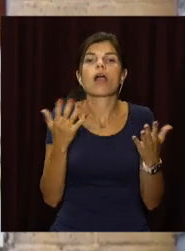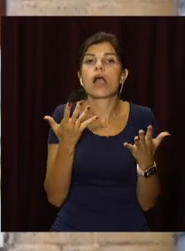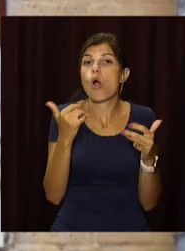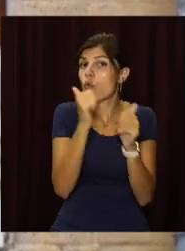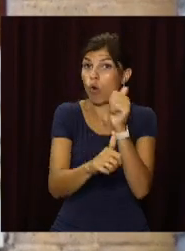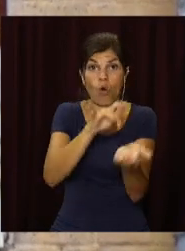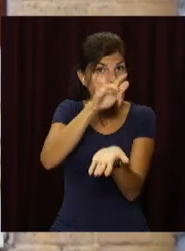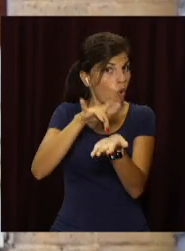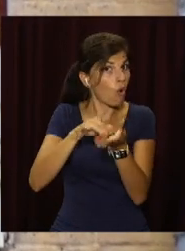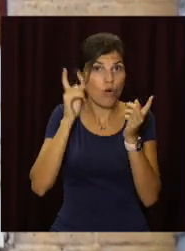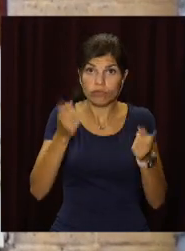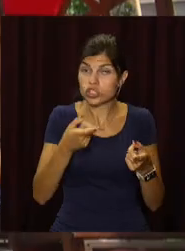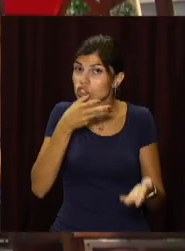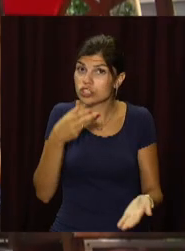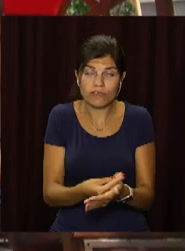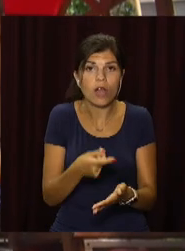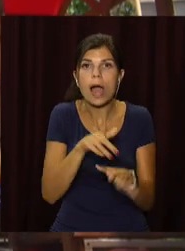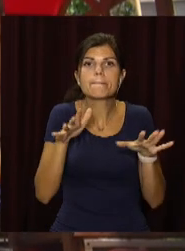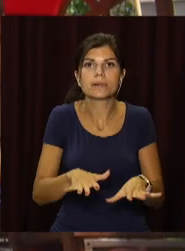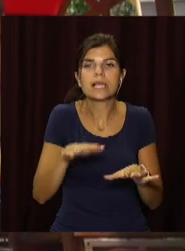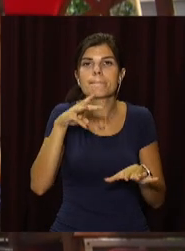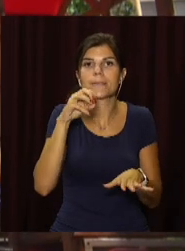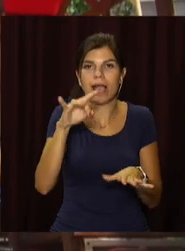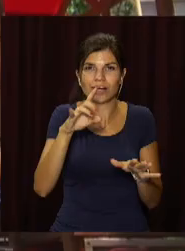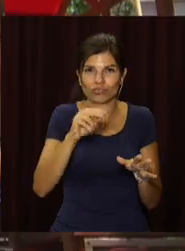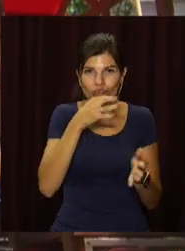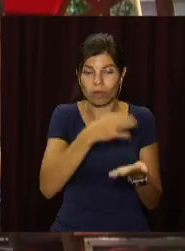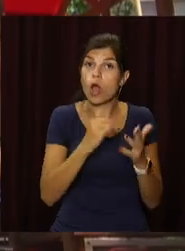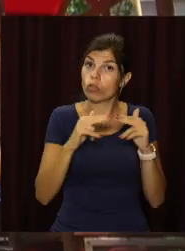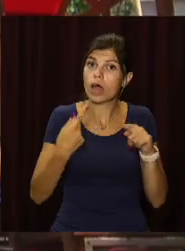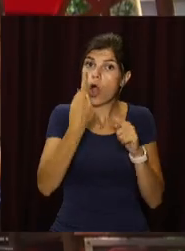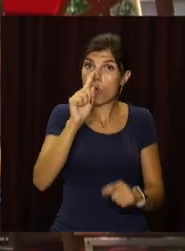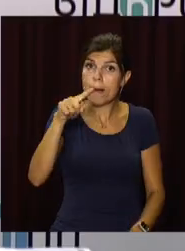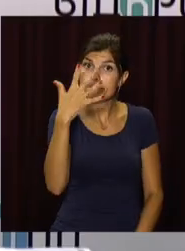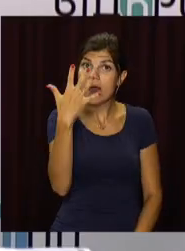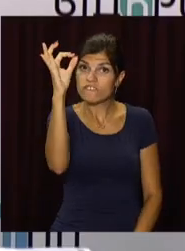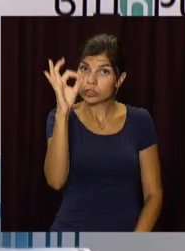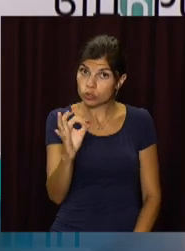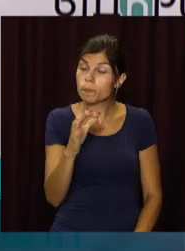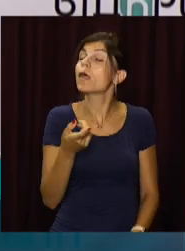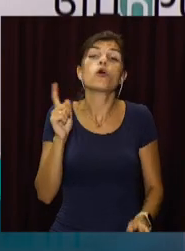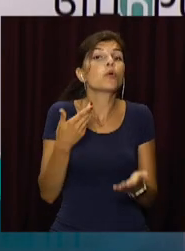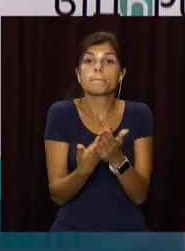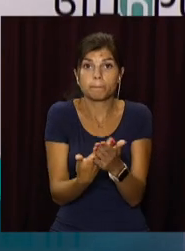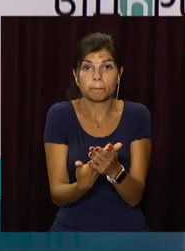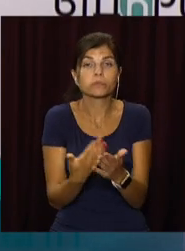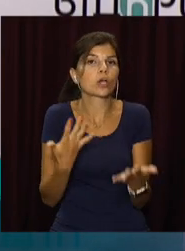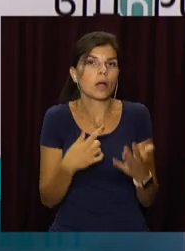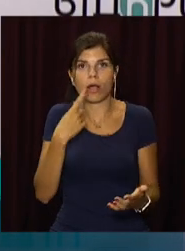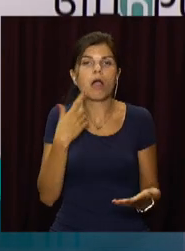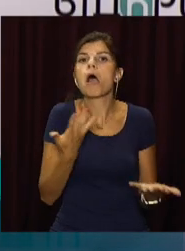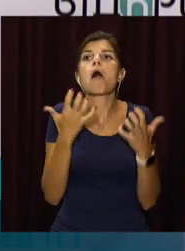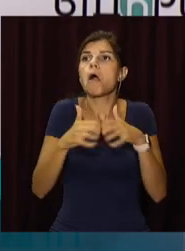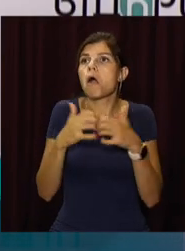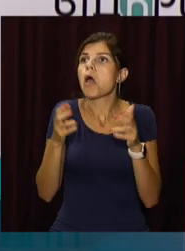кожного міста він свій і встановлюють його місцеві органи влади. У Дніпрі це півтора відсотка. Тобто, якщо ми кажемо, яким